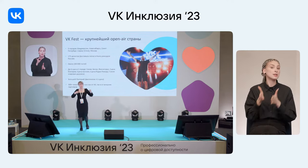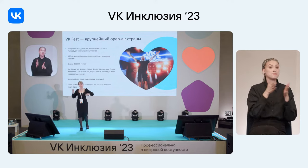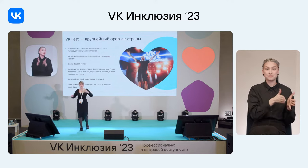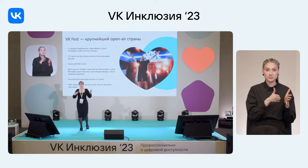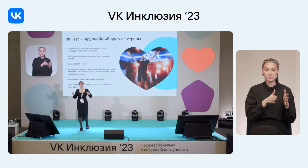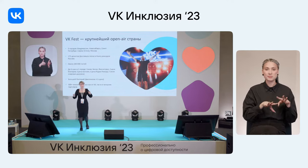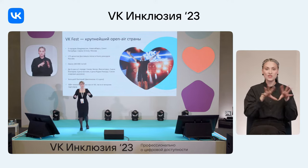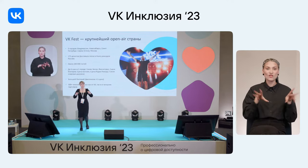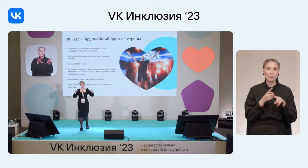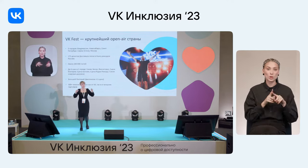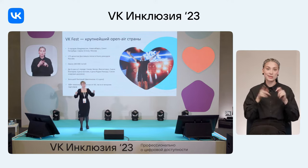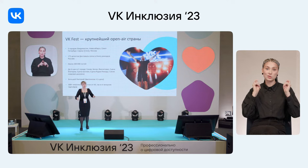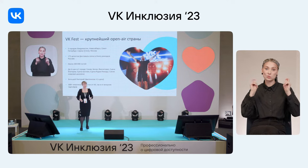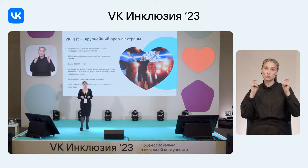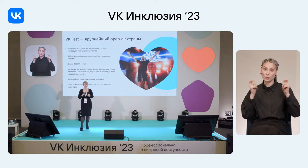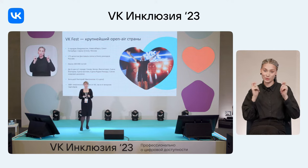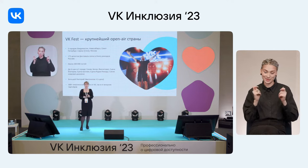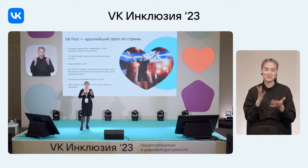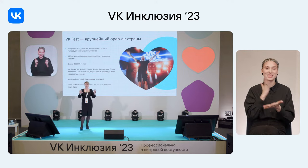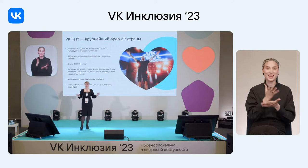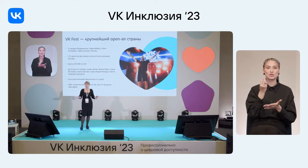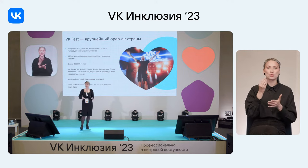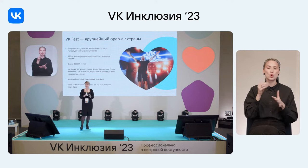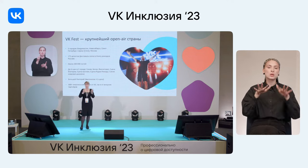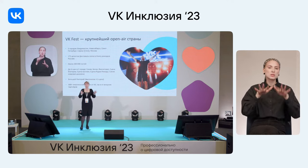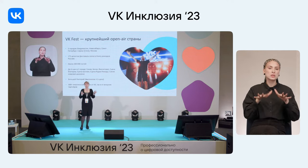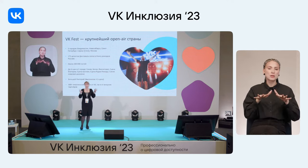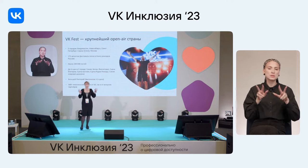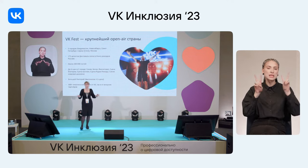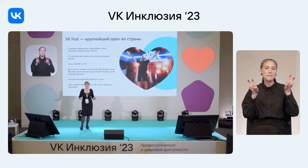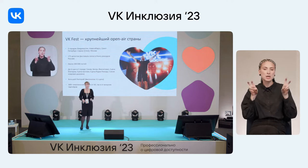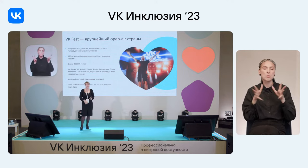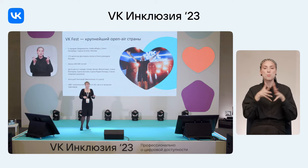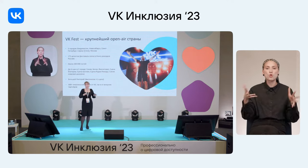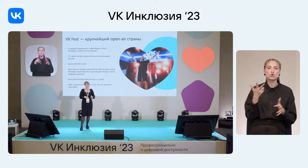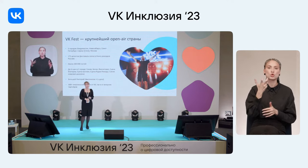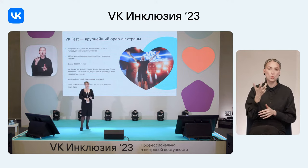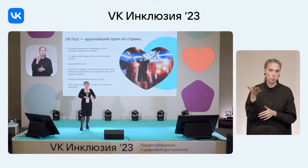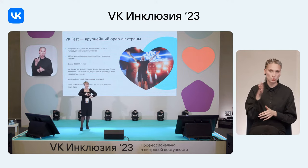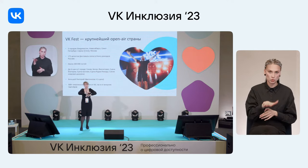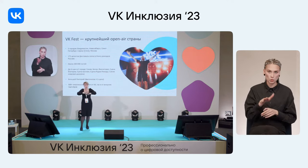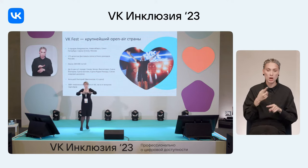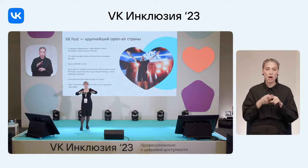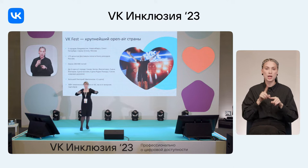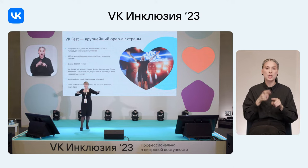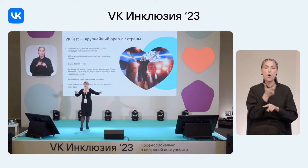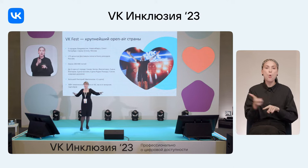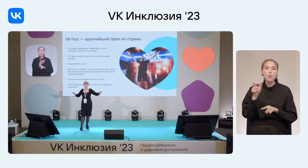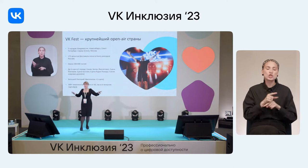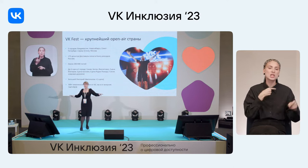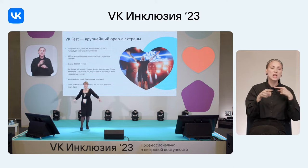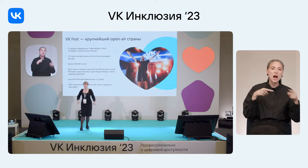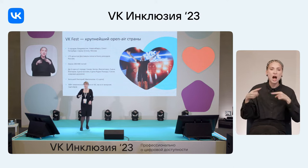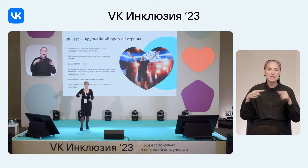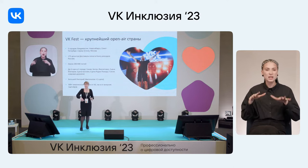этой тусовки есть еще тематические зоны. Их больше трехсот. Причем это очень-очень разные